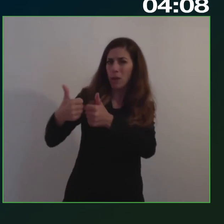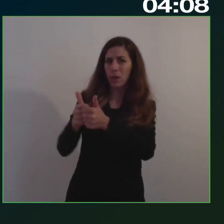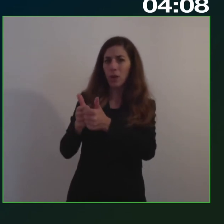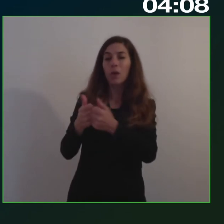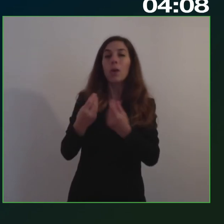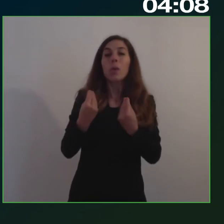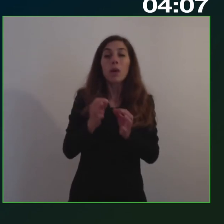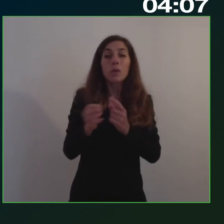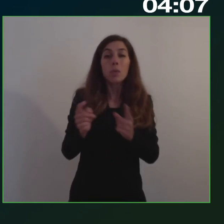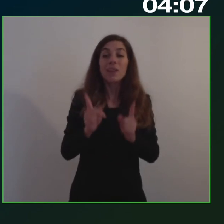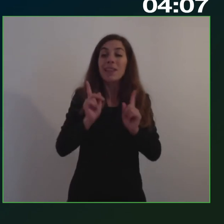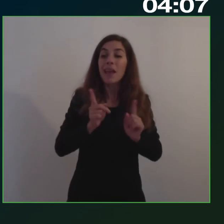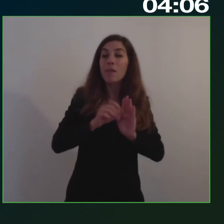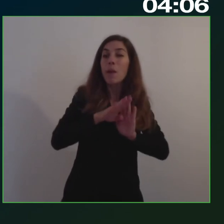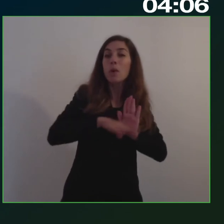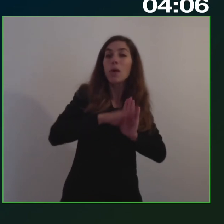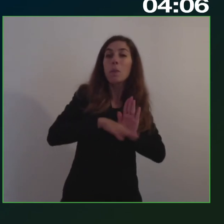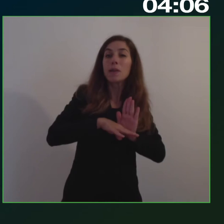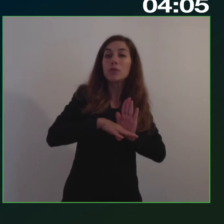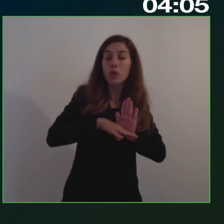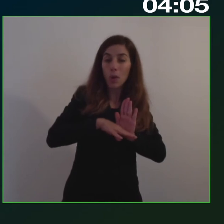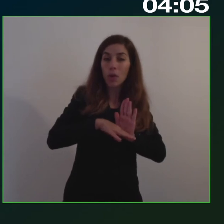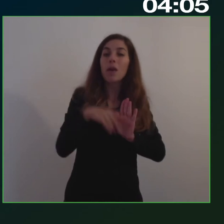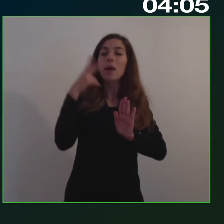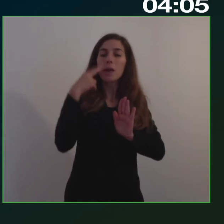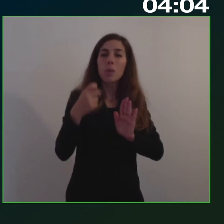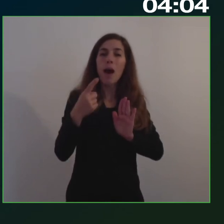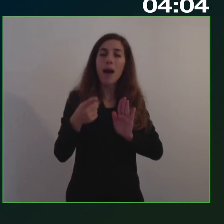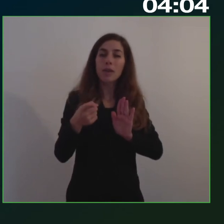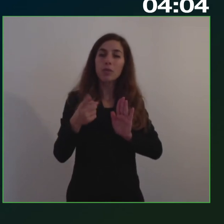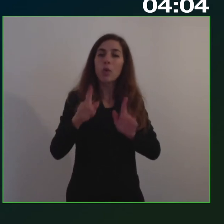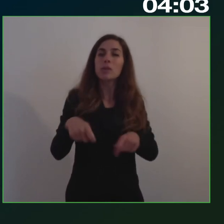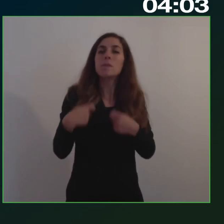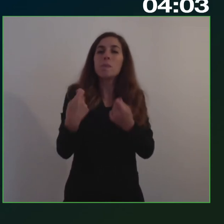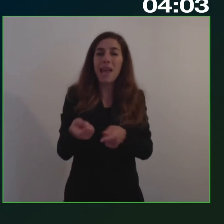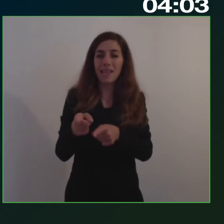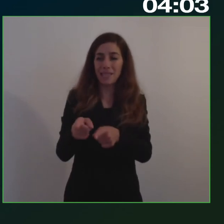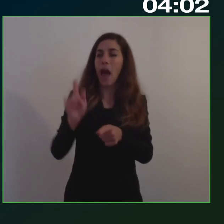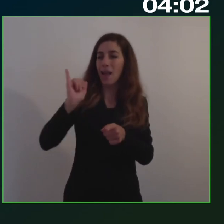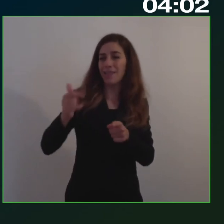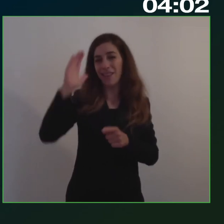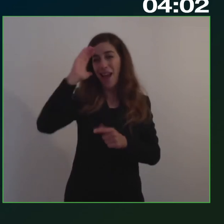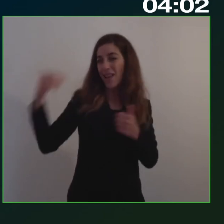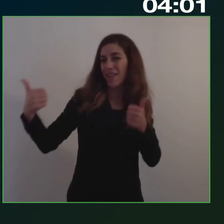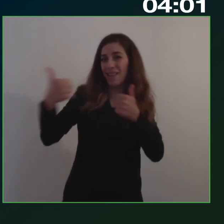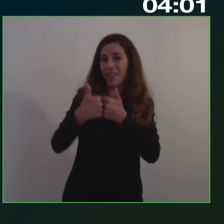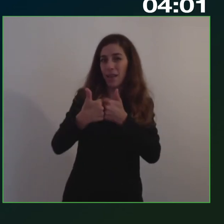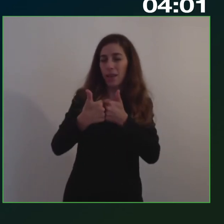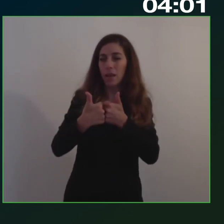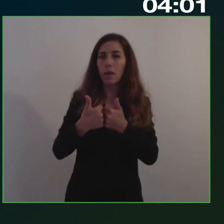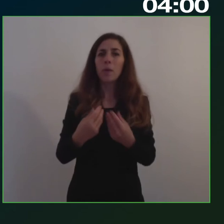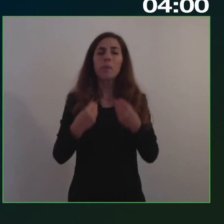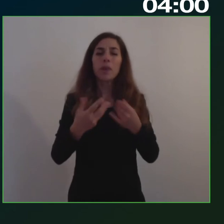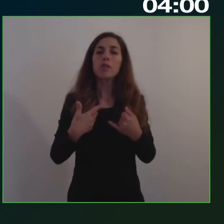deve fare una prograzione realmente alla spesa. Tuttavia comunque esiste sempre un linee